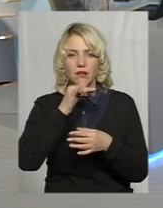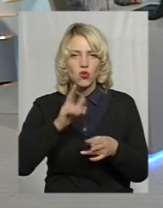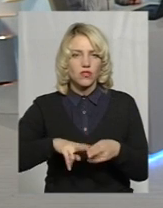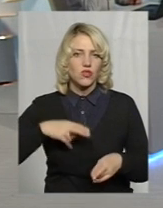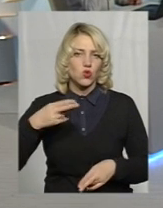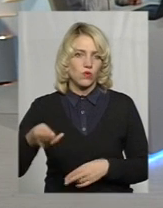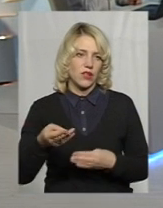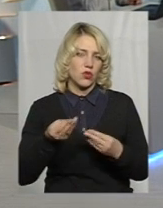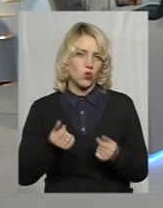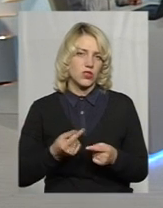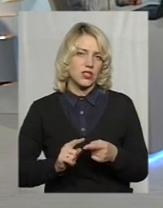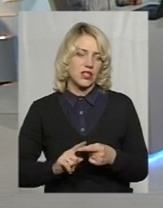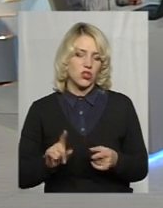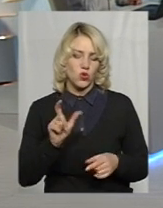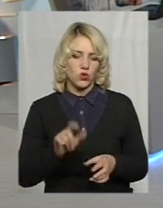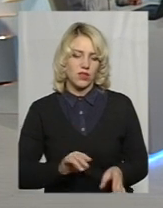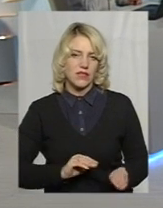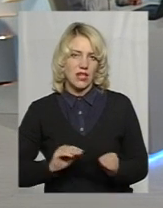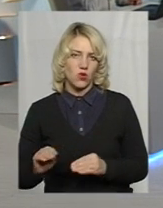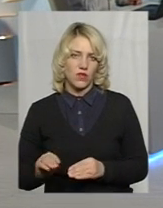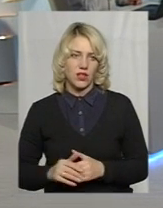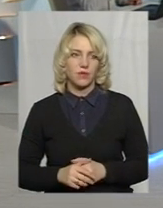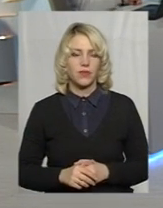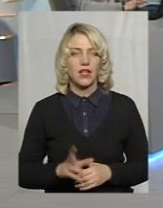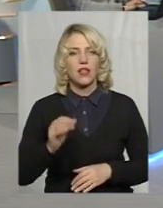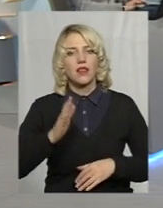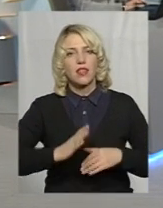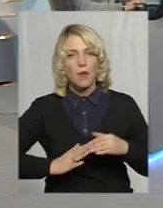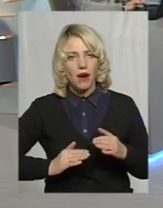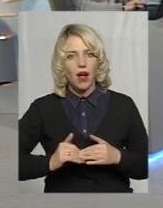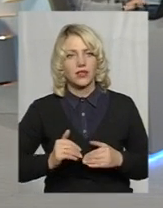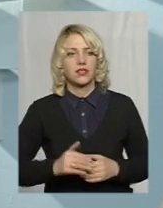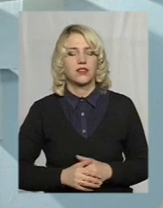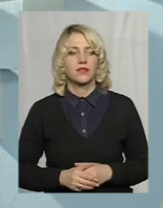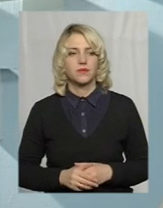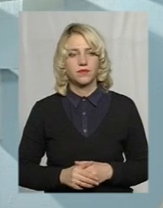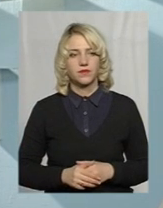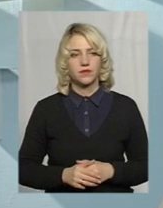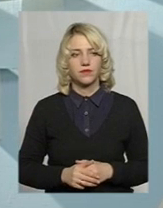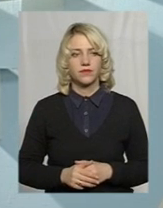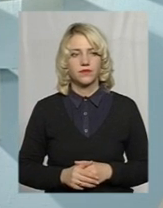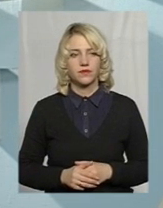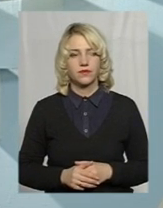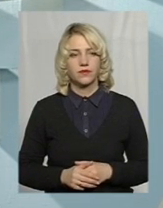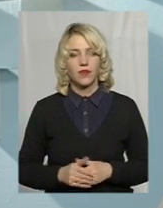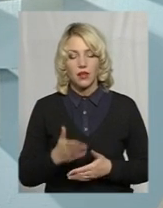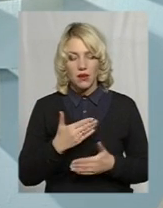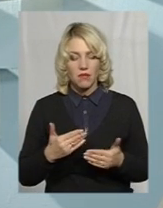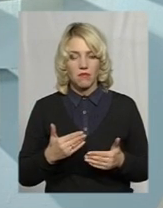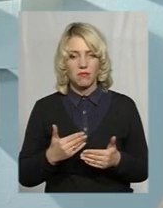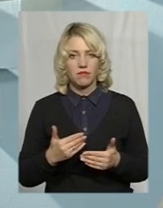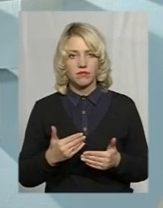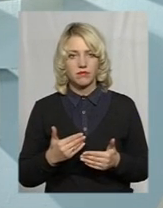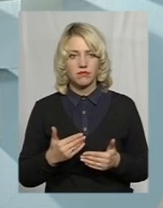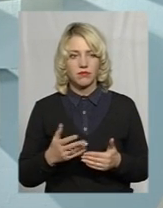за те, що вона встановила ці батареї? На практиці, зійшлися ми на тому, як